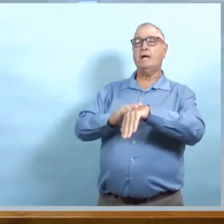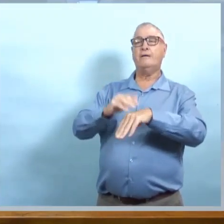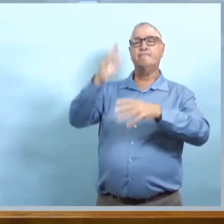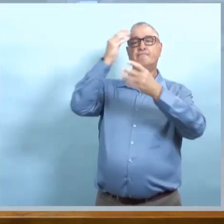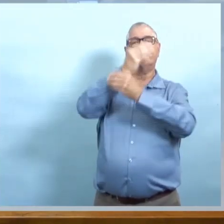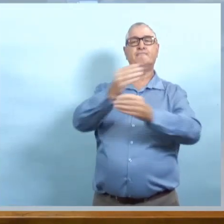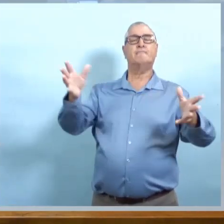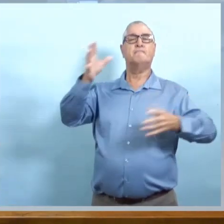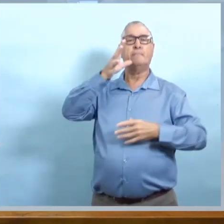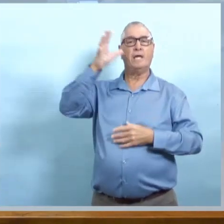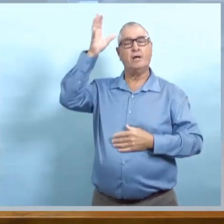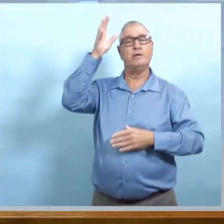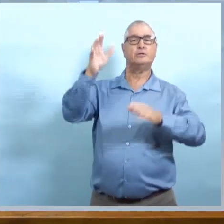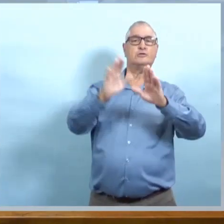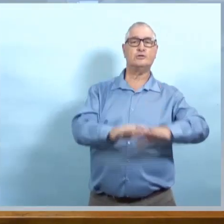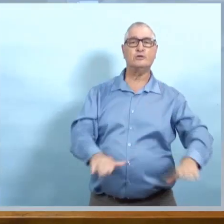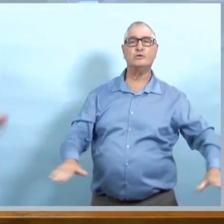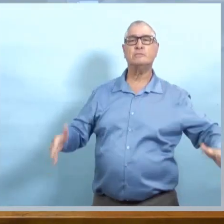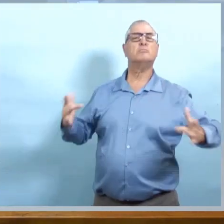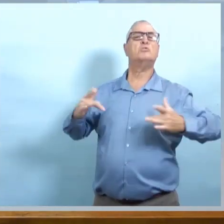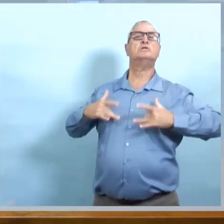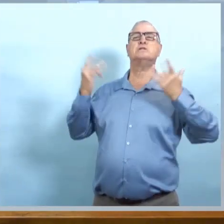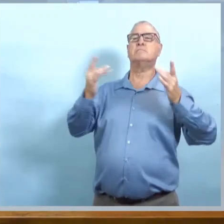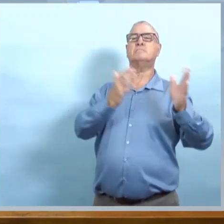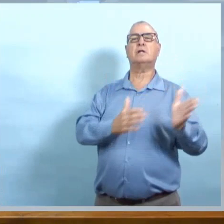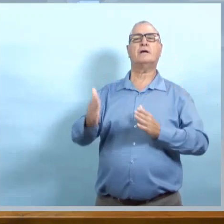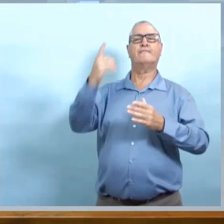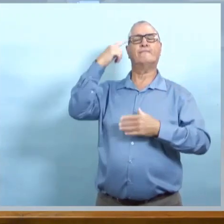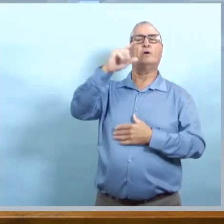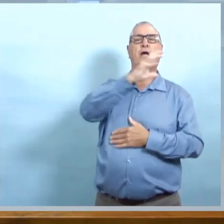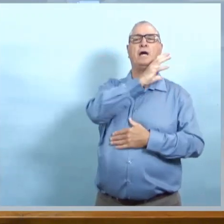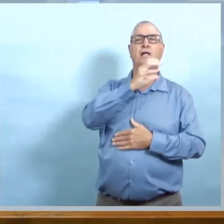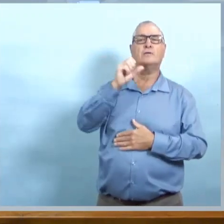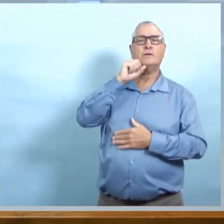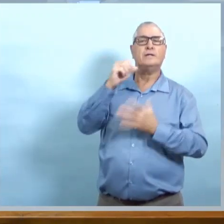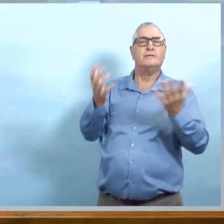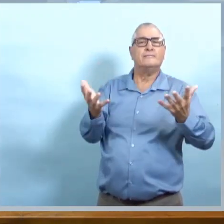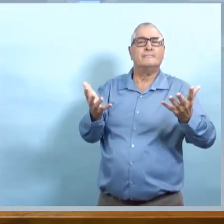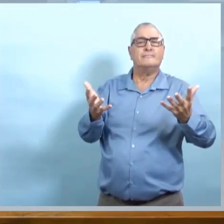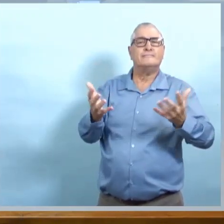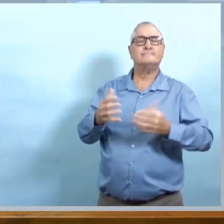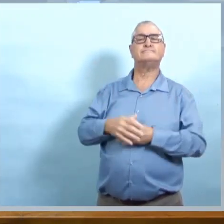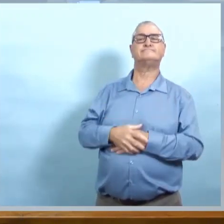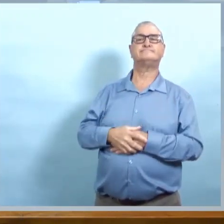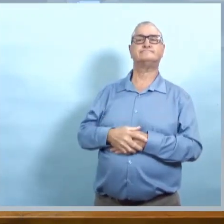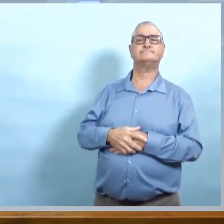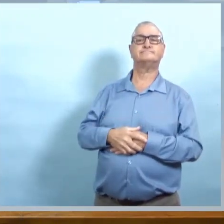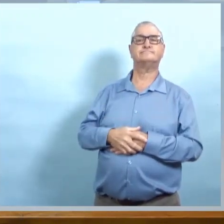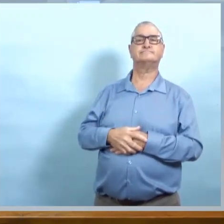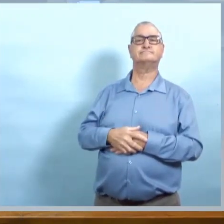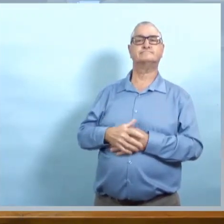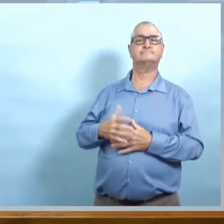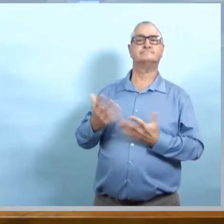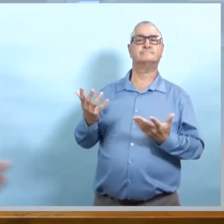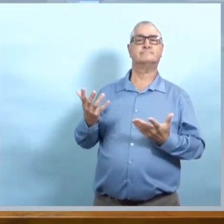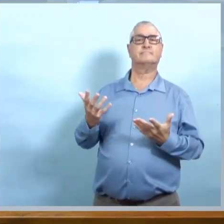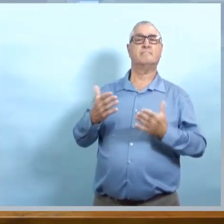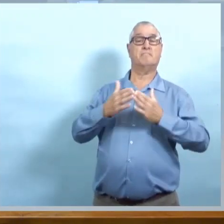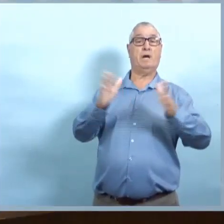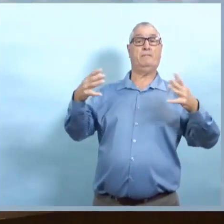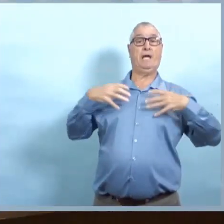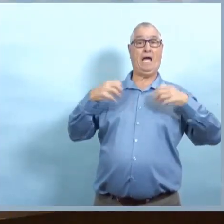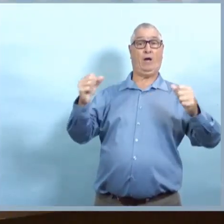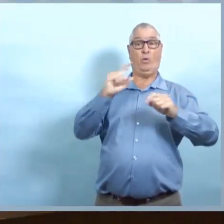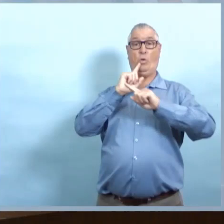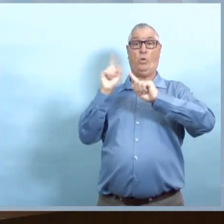Nous sommes à deux périodes d'incubation de l'Halloween. Alors, vous avez déjà répondu à une question sur l'Halloween, mais à l'heure actuelle, pouvez-vous donner